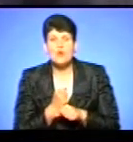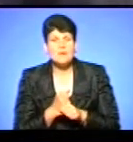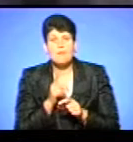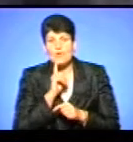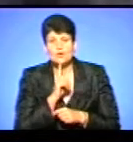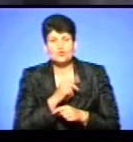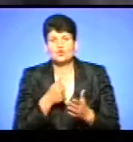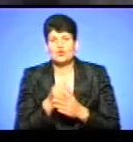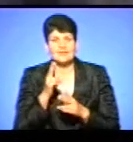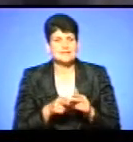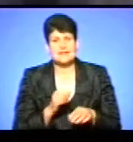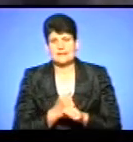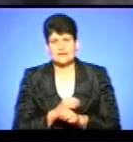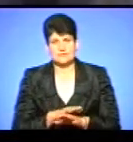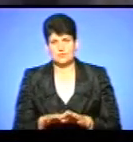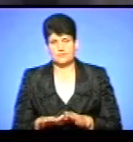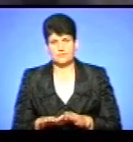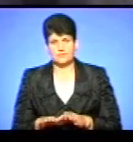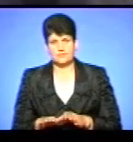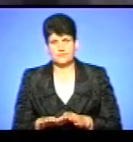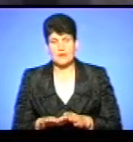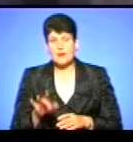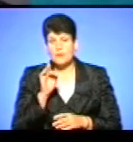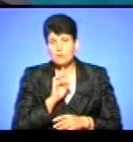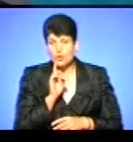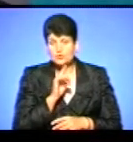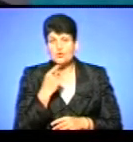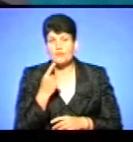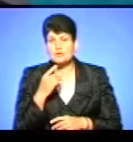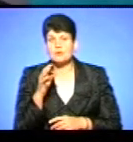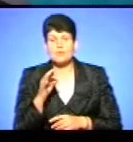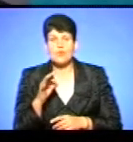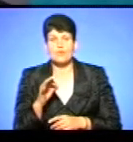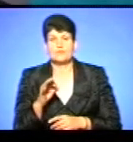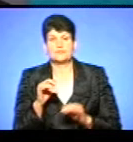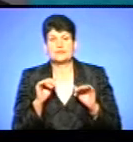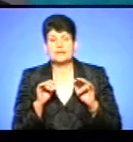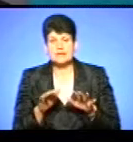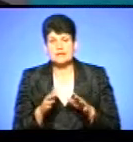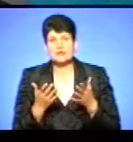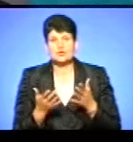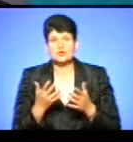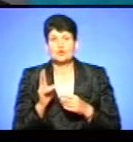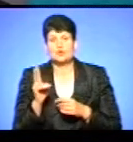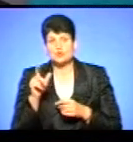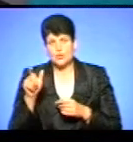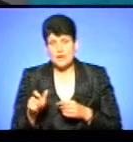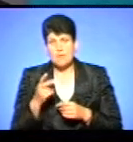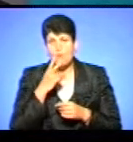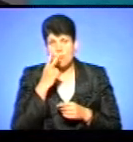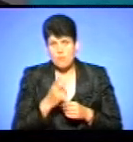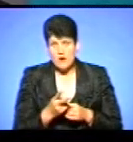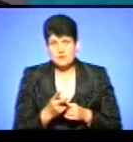ще до кінця не проведені. Тобто, якщо поки що говорити про алгоритм дій, якщо хтось з людей побачив,